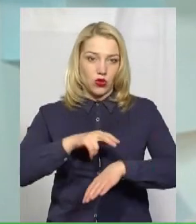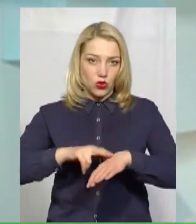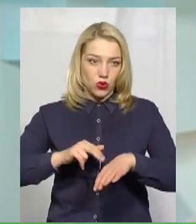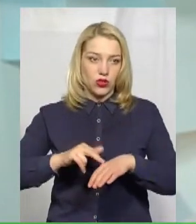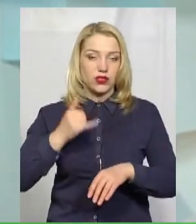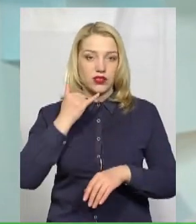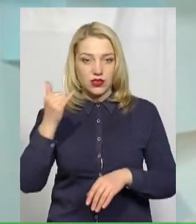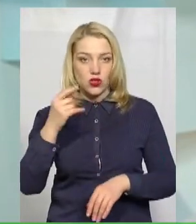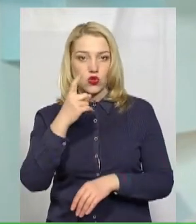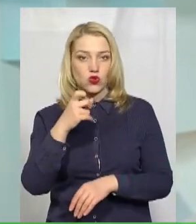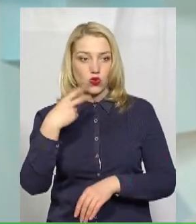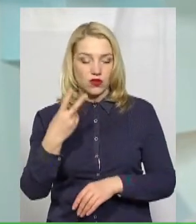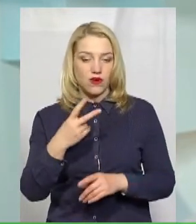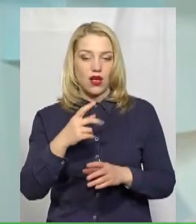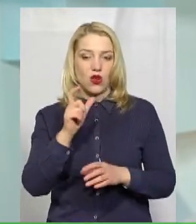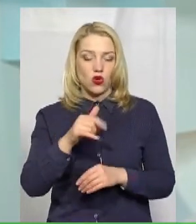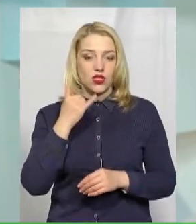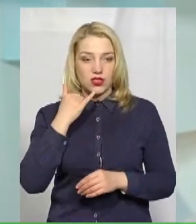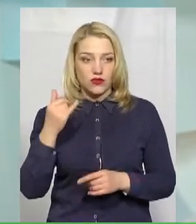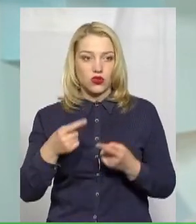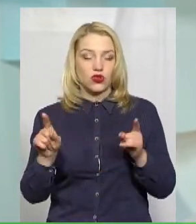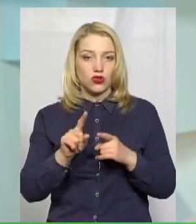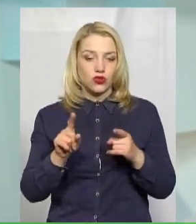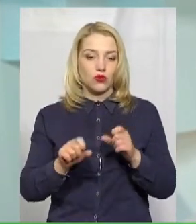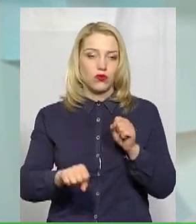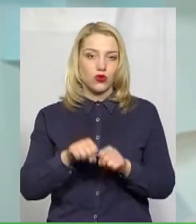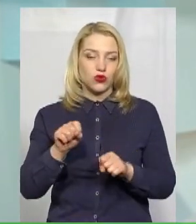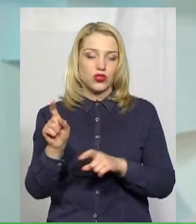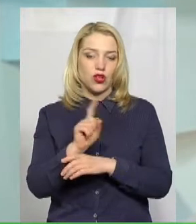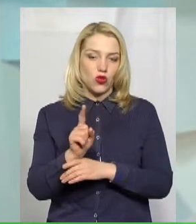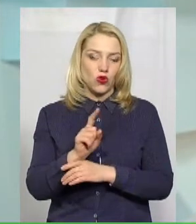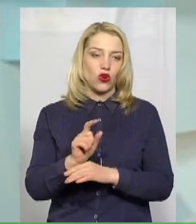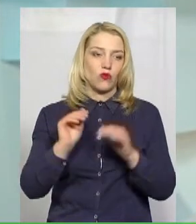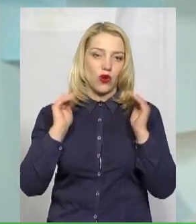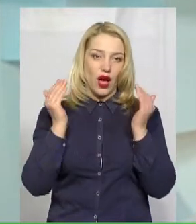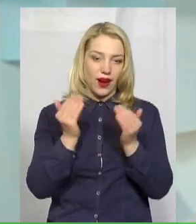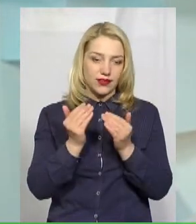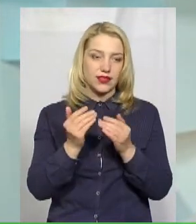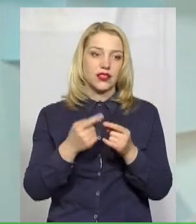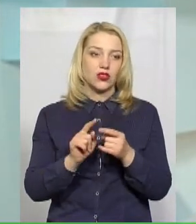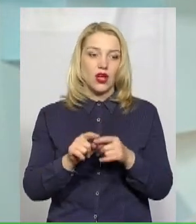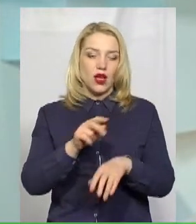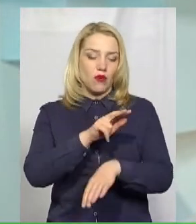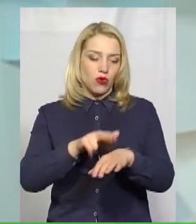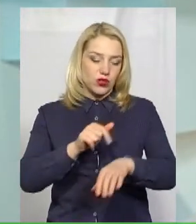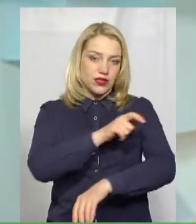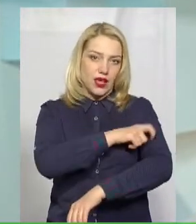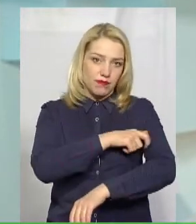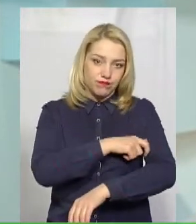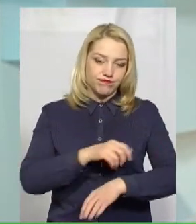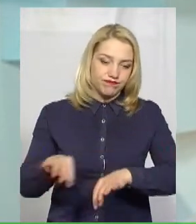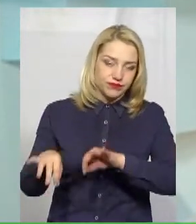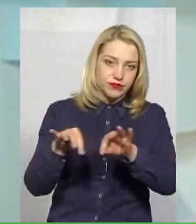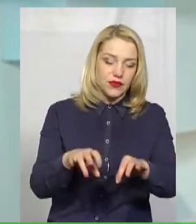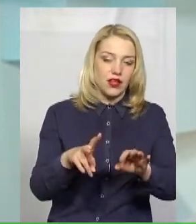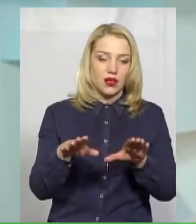лінію 102. Тобто небайдужий громадянин дзвонив і повідомляв, що порушуються норми карантину. Патрульні приїжджали на місце, одразу пояснювали як особам,